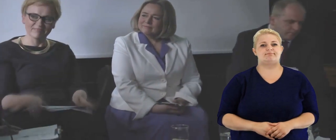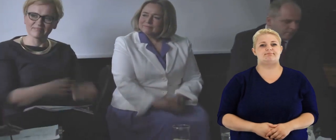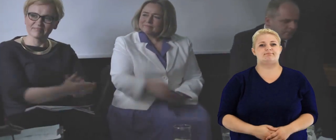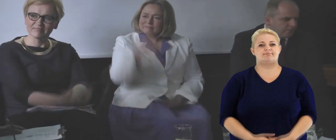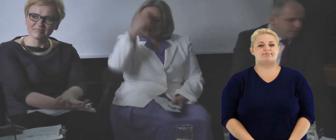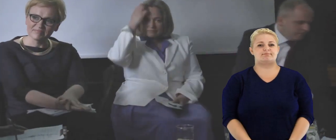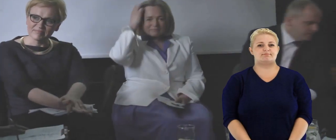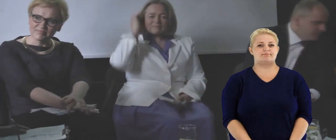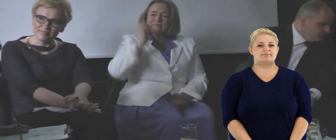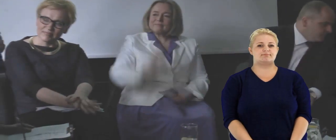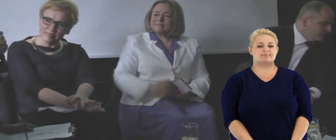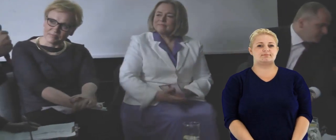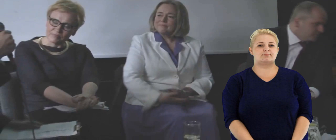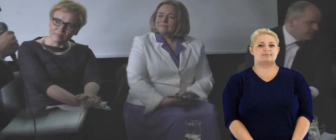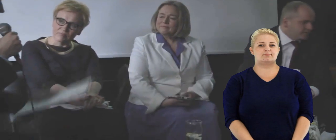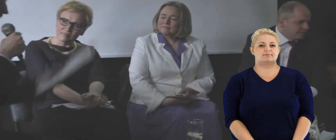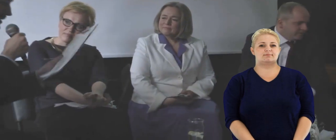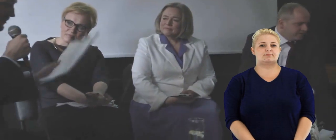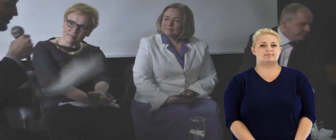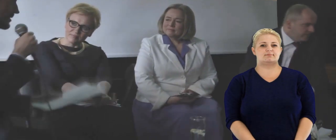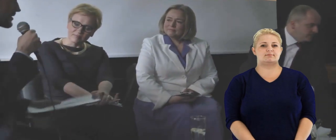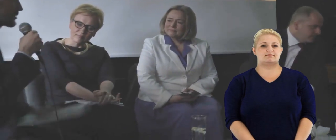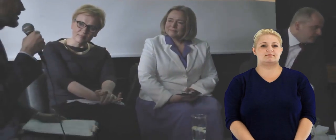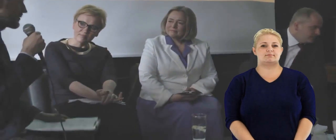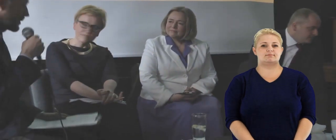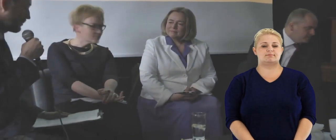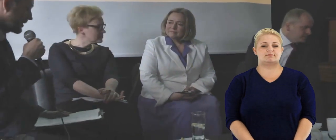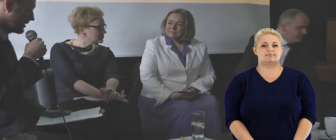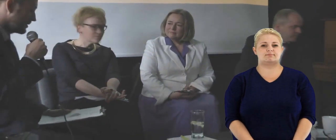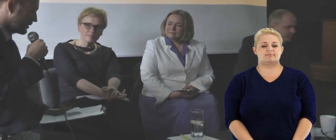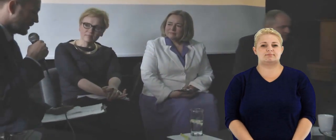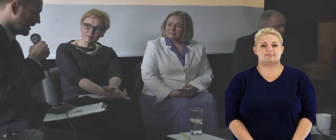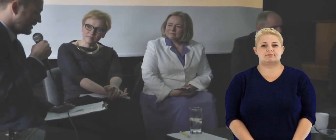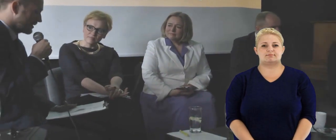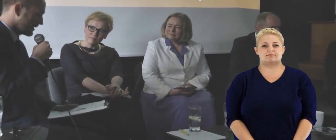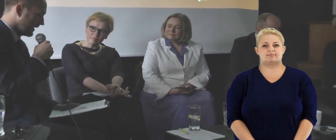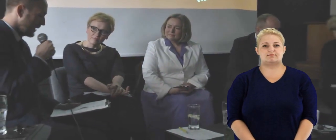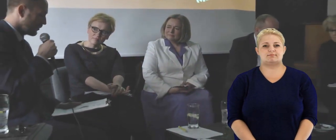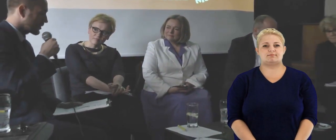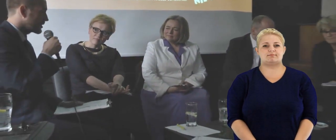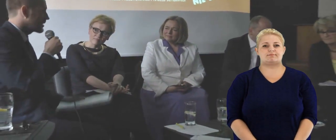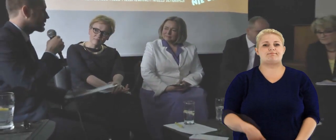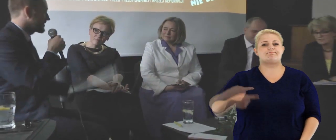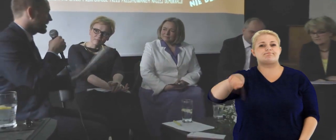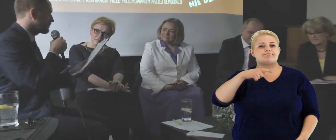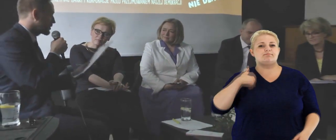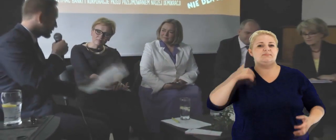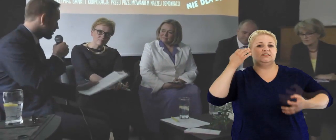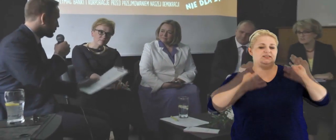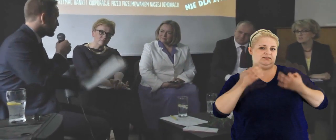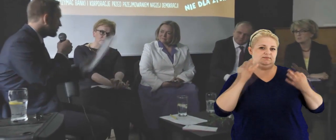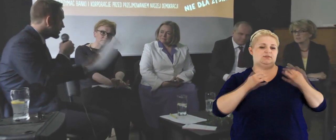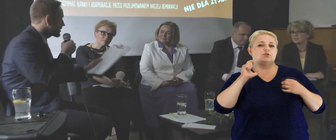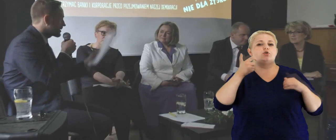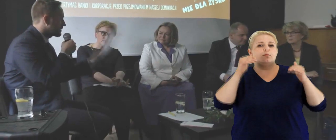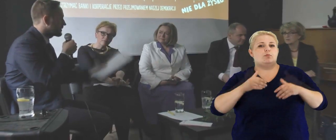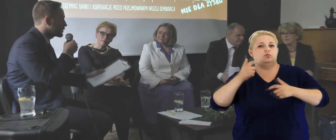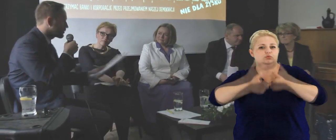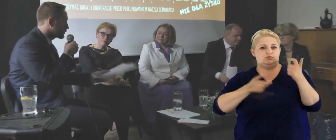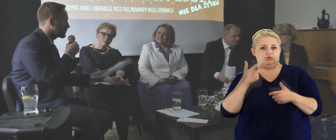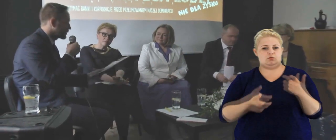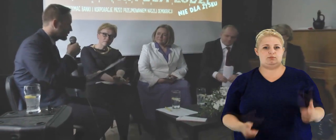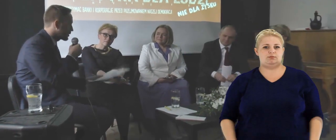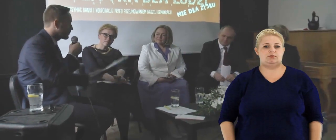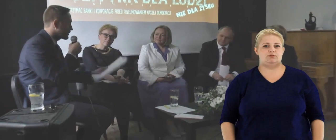i, Państwo chyba też, i to było przez wszystkich nasze panelistki i panelistę podkreślane, to jest kwestia przejrzystości, bo my się też